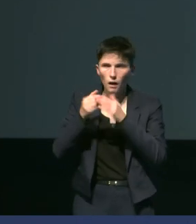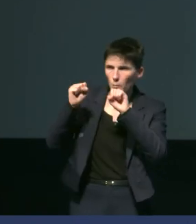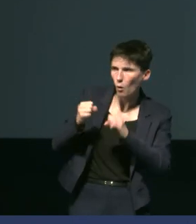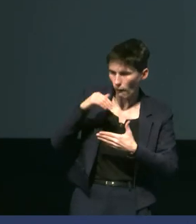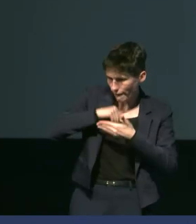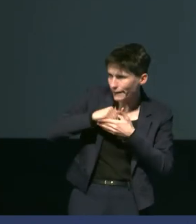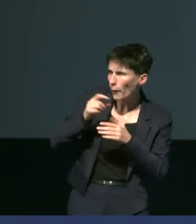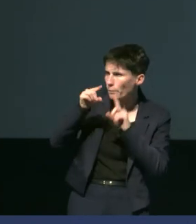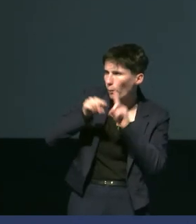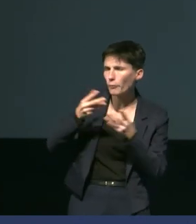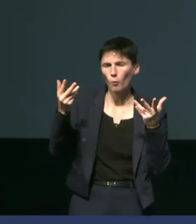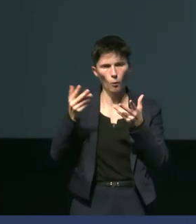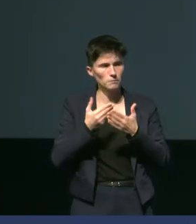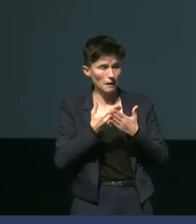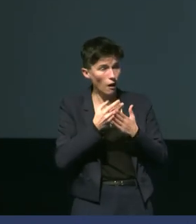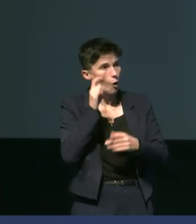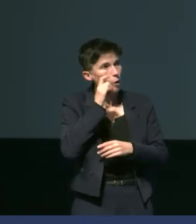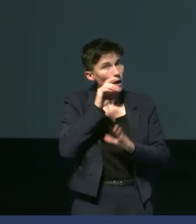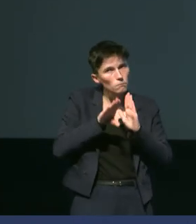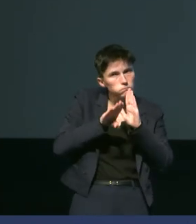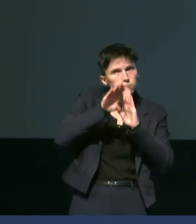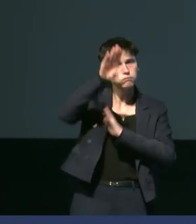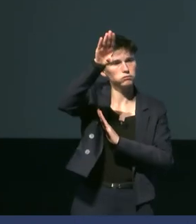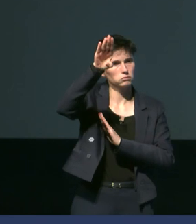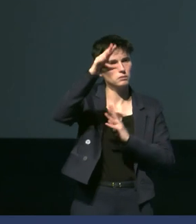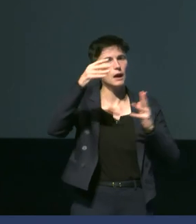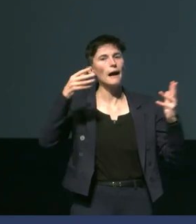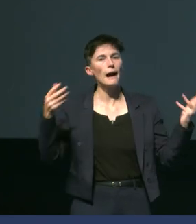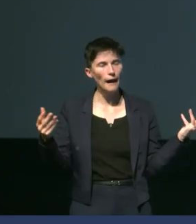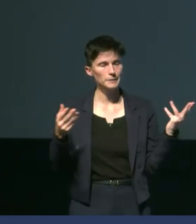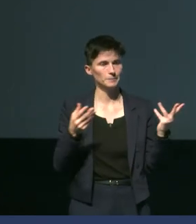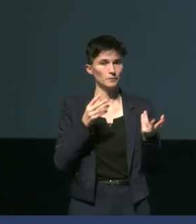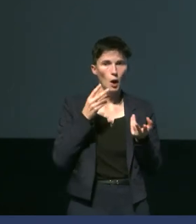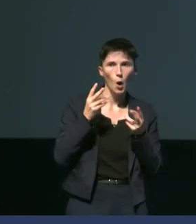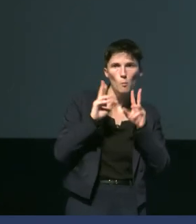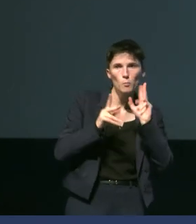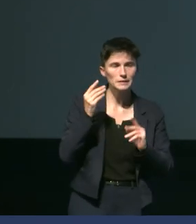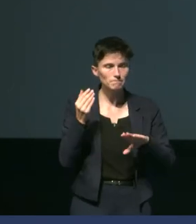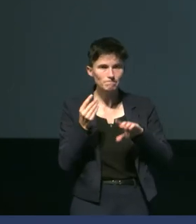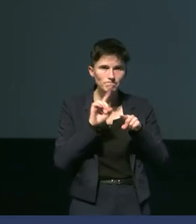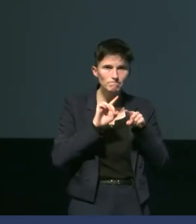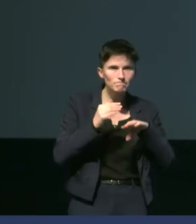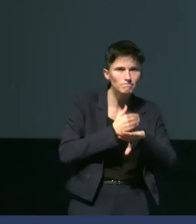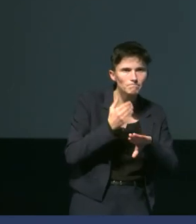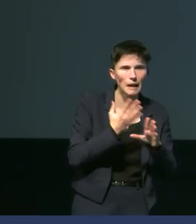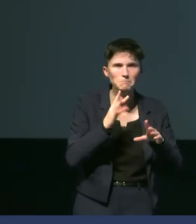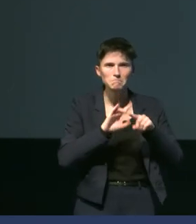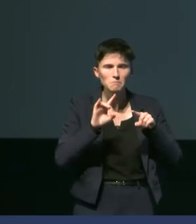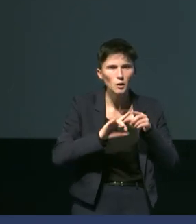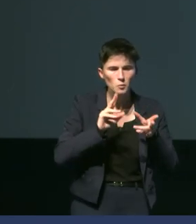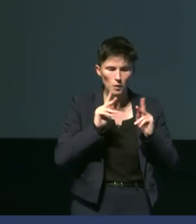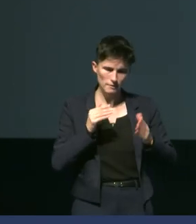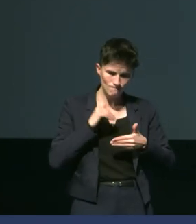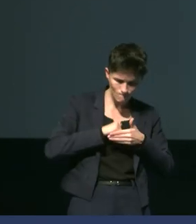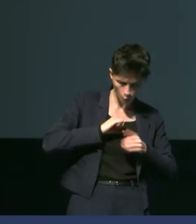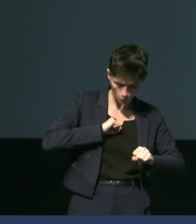est à l'intérieur. Et là, on observe une augmentation. Donc, on s'est dit que peut-être il se passait quelque chose. Effectivement, un métabolisme plus élevé, une augmentation